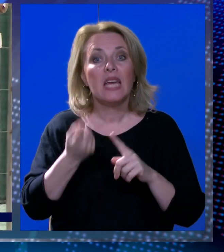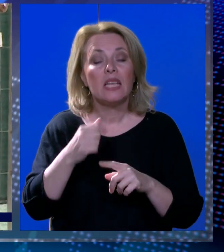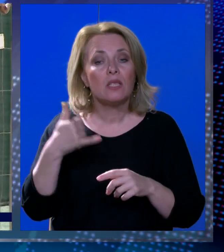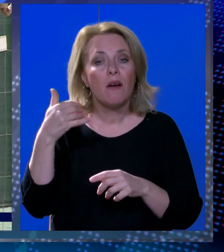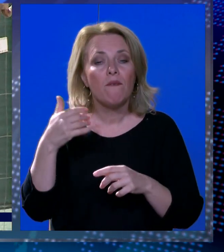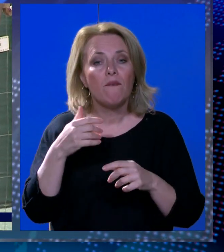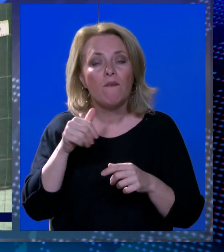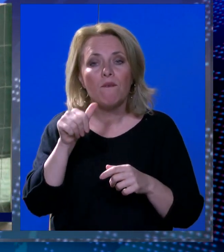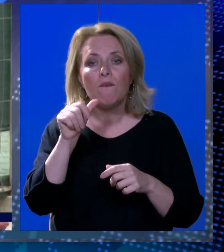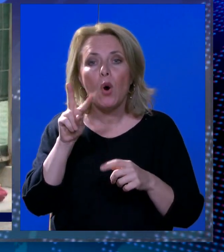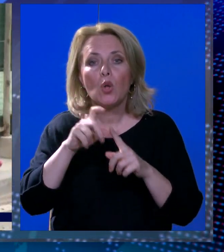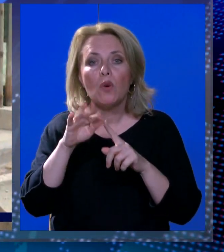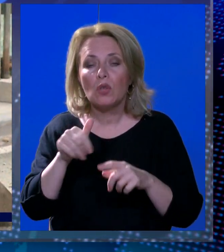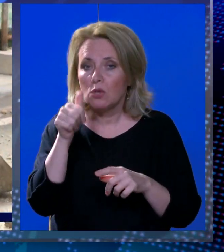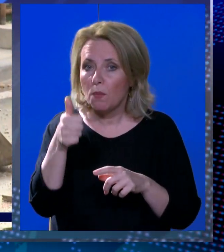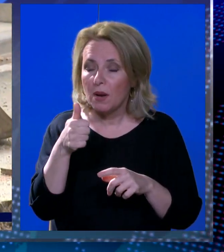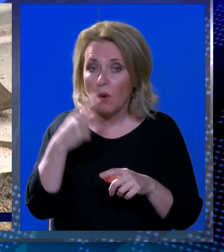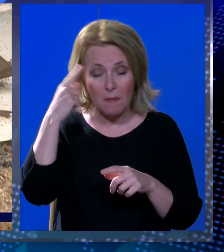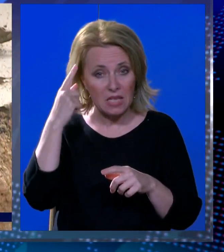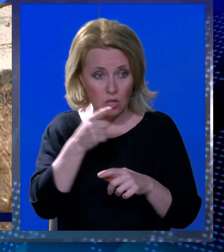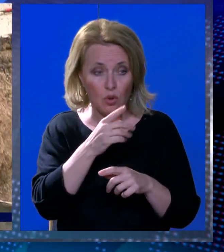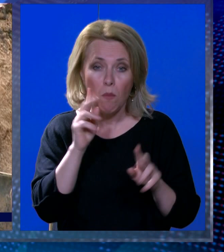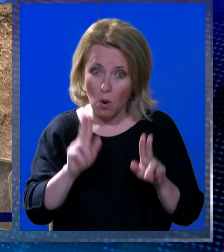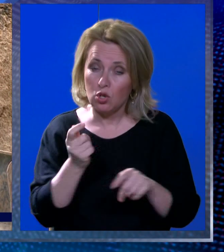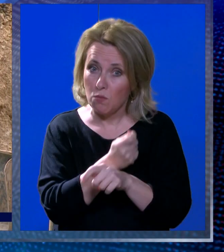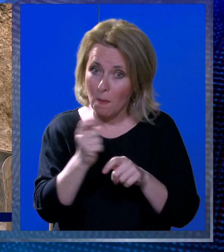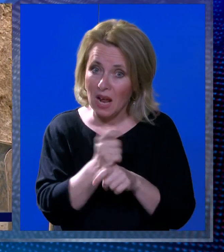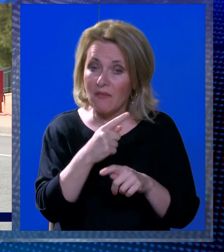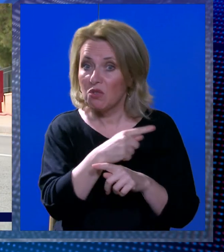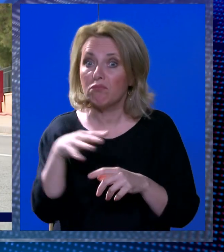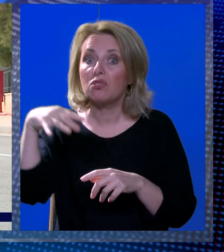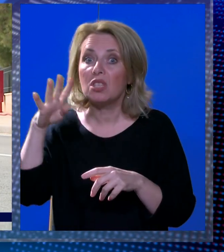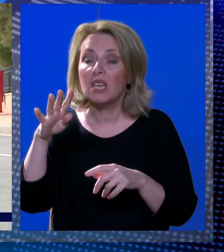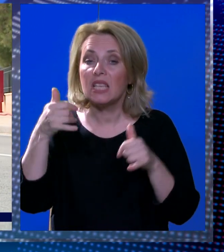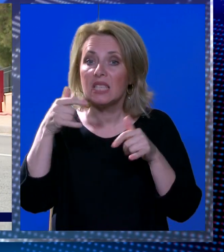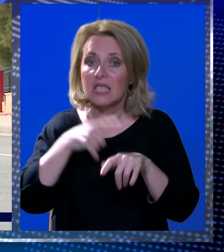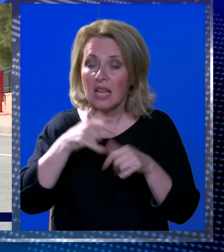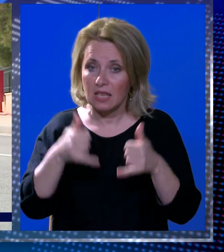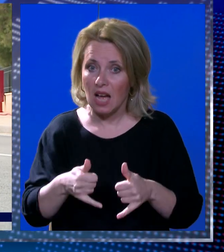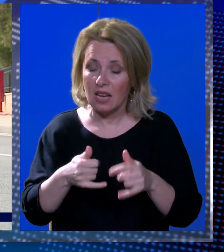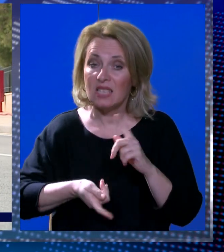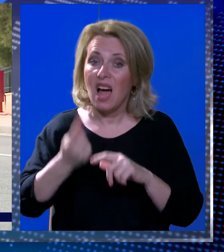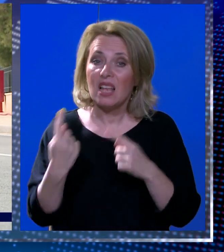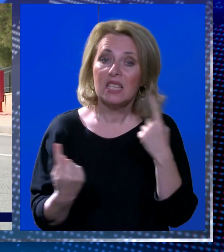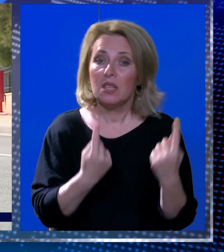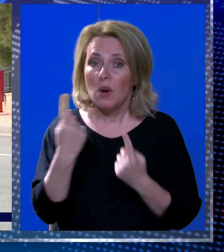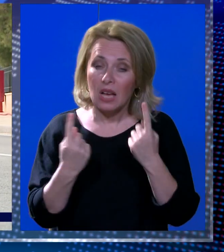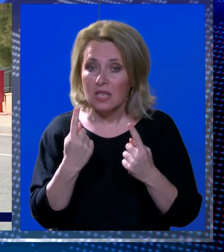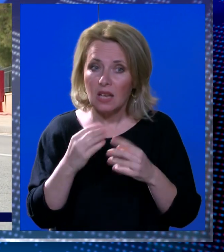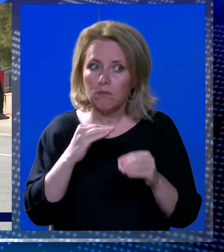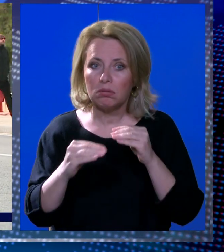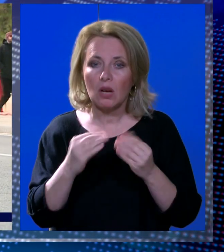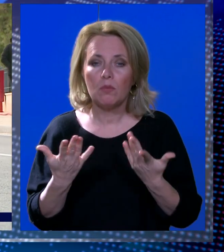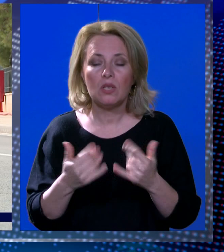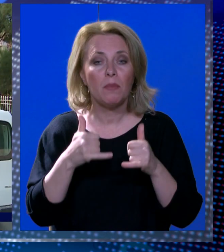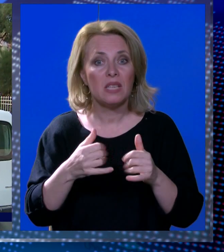Iz vodovoda su prvotno mislili kako će puknuće cijevi sanirati danas do 14 sati, no situacija se zakomplicirala, pa